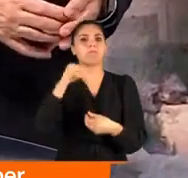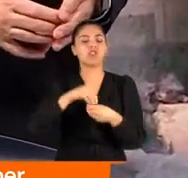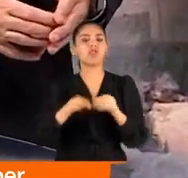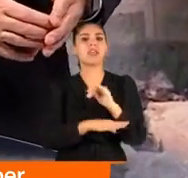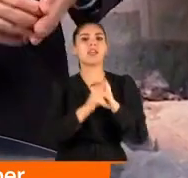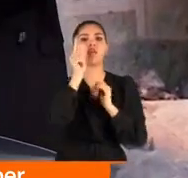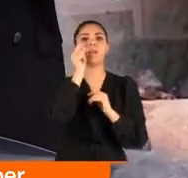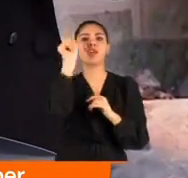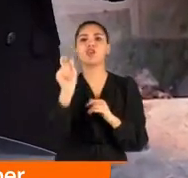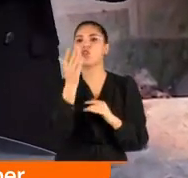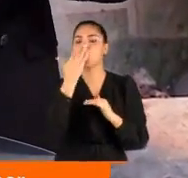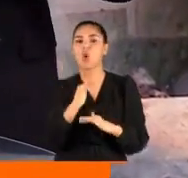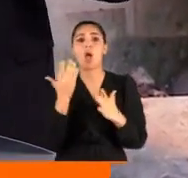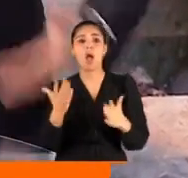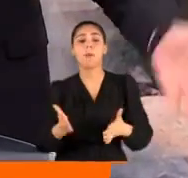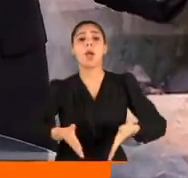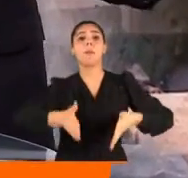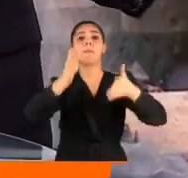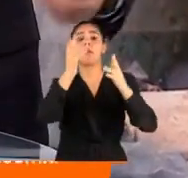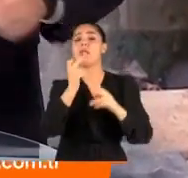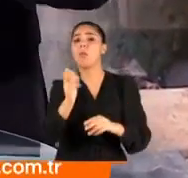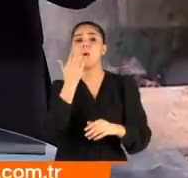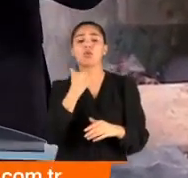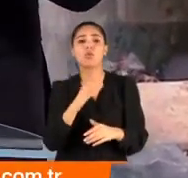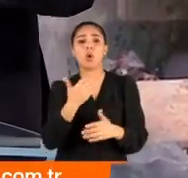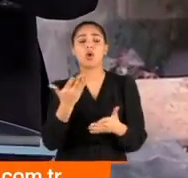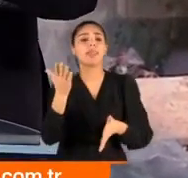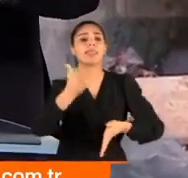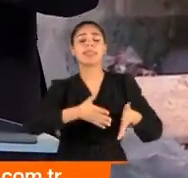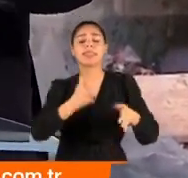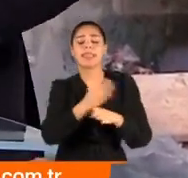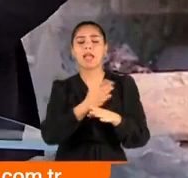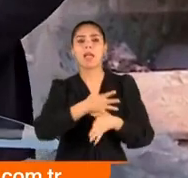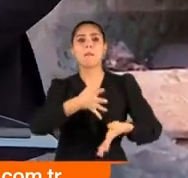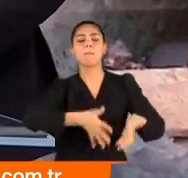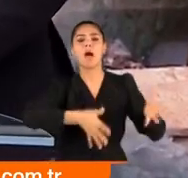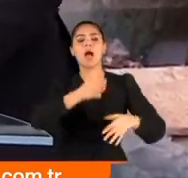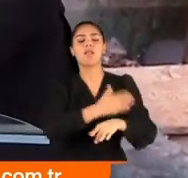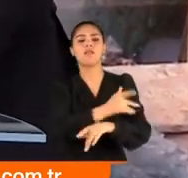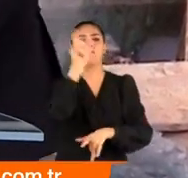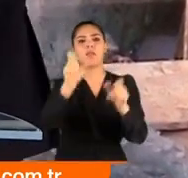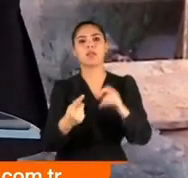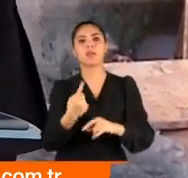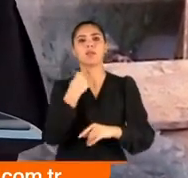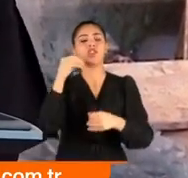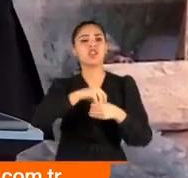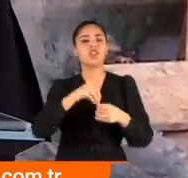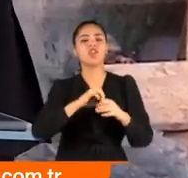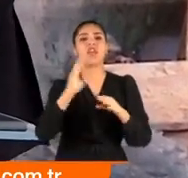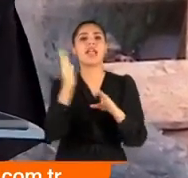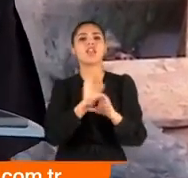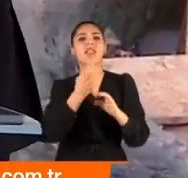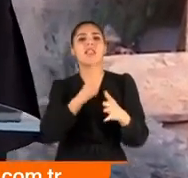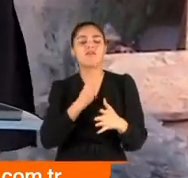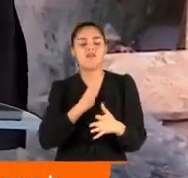yaşayan yok. Ama bina hiç boş da kalmıyor. Mahalleli çok muzdarip bu durumdan. Çünkü içeride para eden ne var ne yoksa